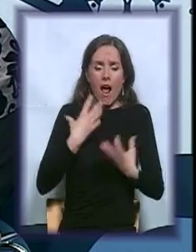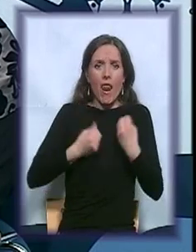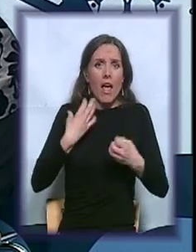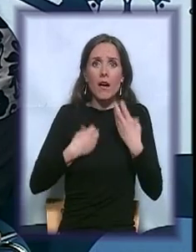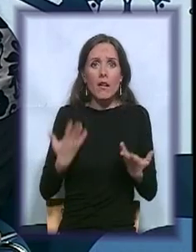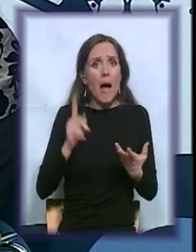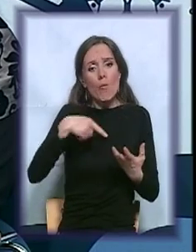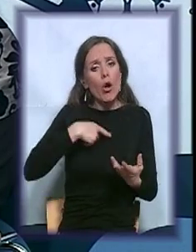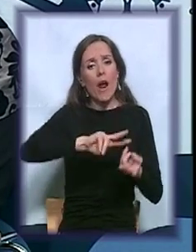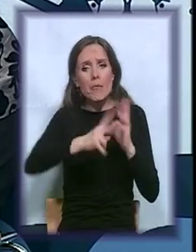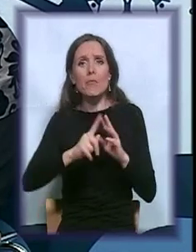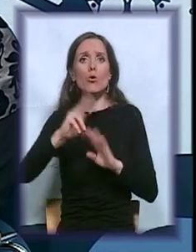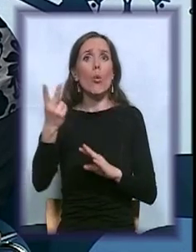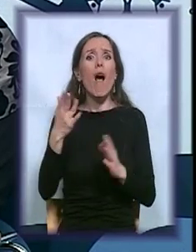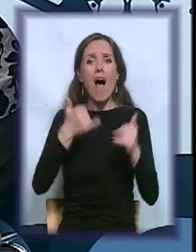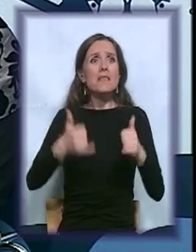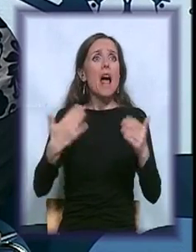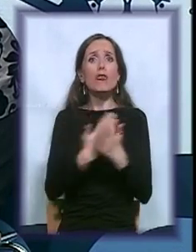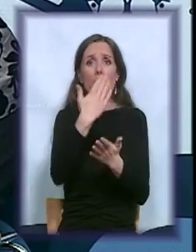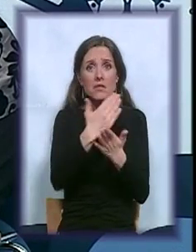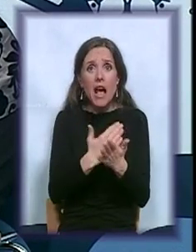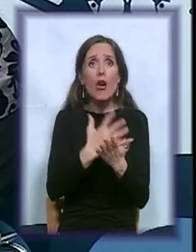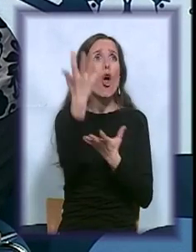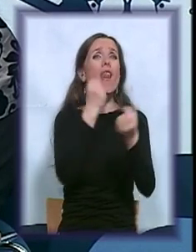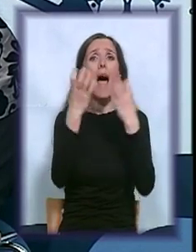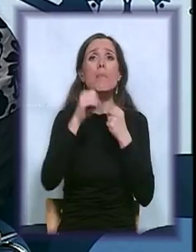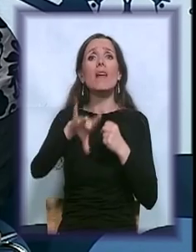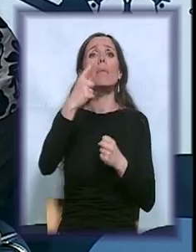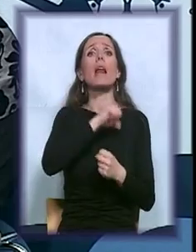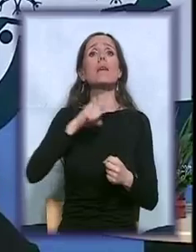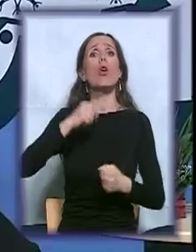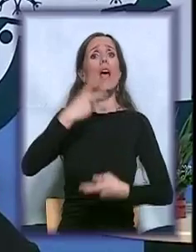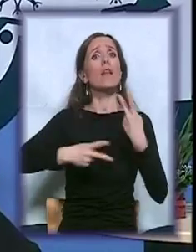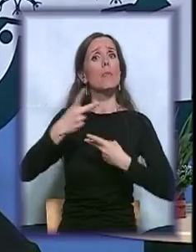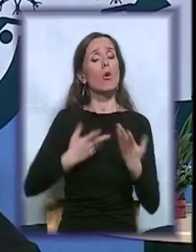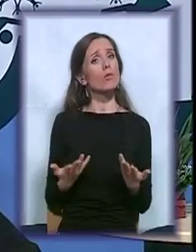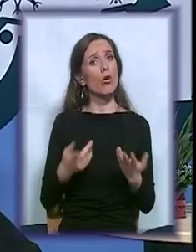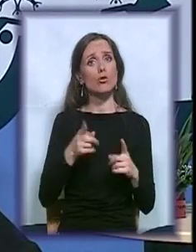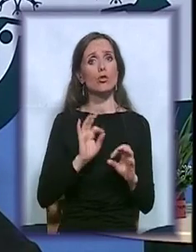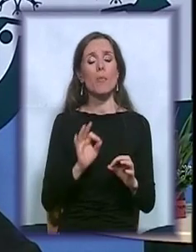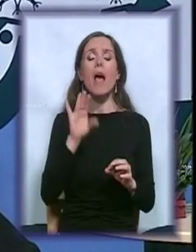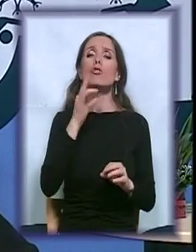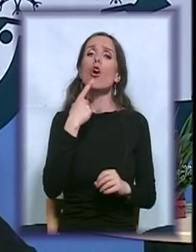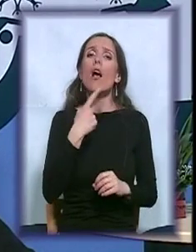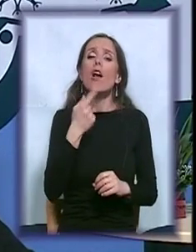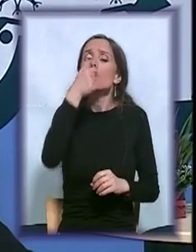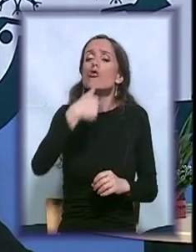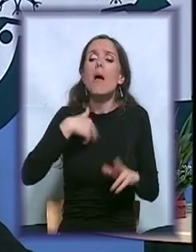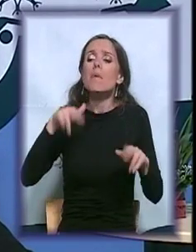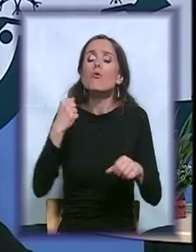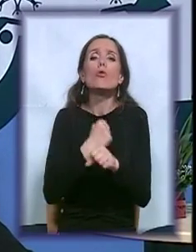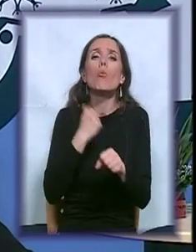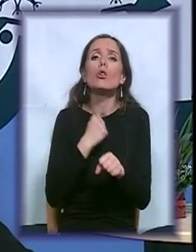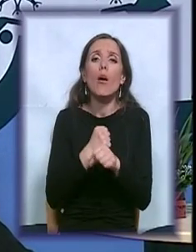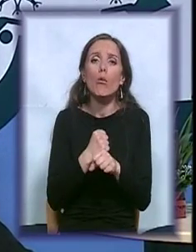nabakama, bit će samo jedan izabran. I svaki pacijent, to su naše uskogoranice. A šta mi je snaženo da uradimo? Osim onoga što već